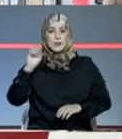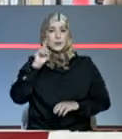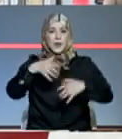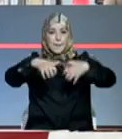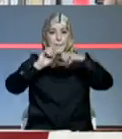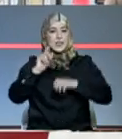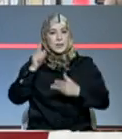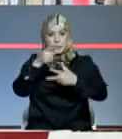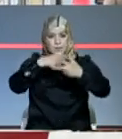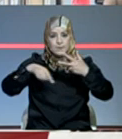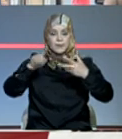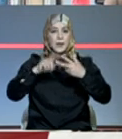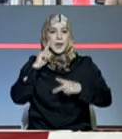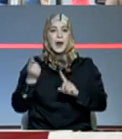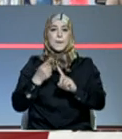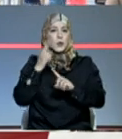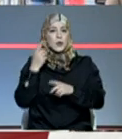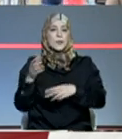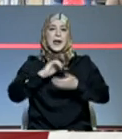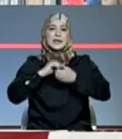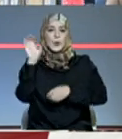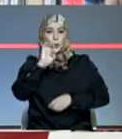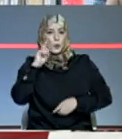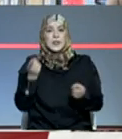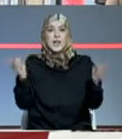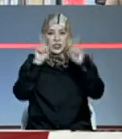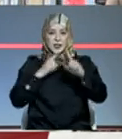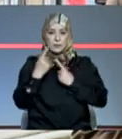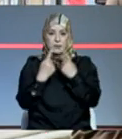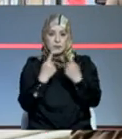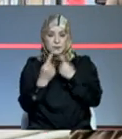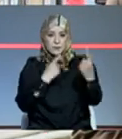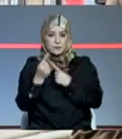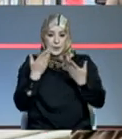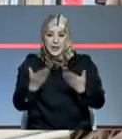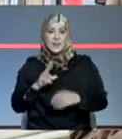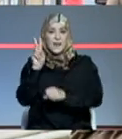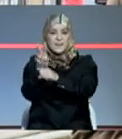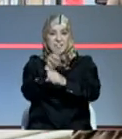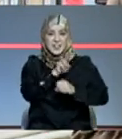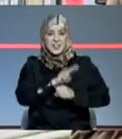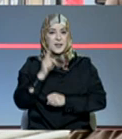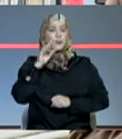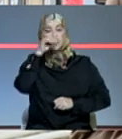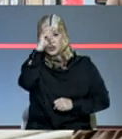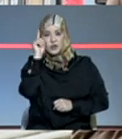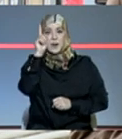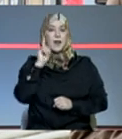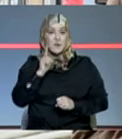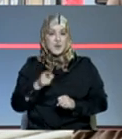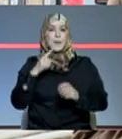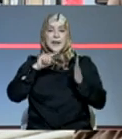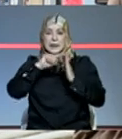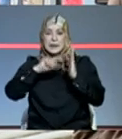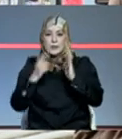مؤسسات ثلاث بارزة للاتحاد الأوروبي تجدد الحوار معها من خلال هذه الزيارة بما سيسمح بضبط